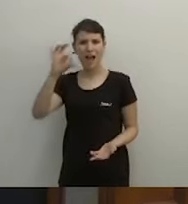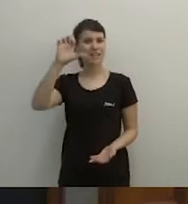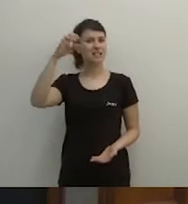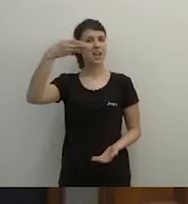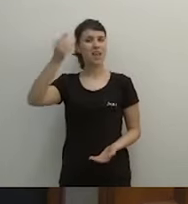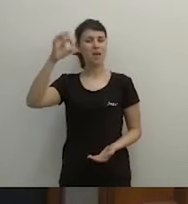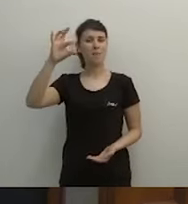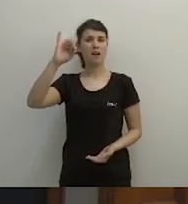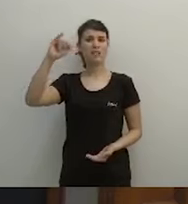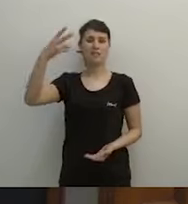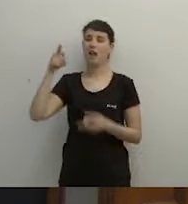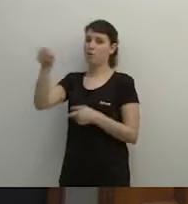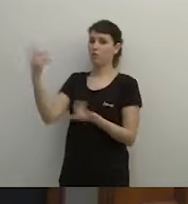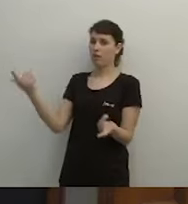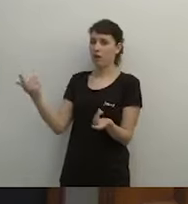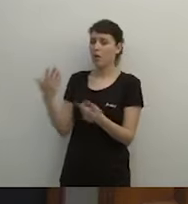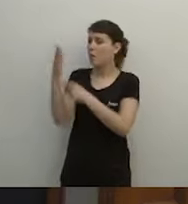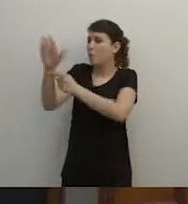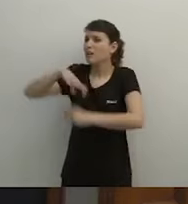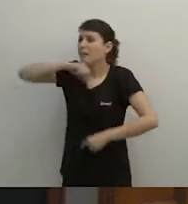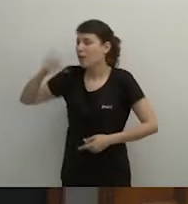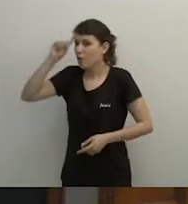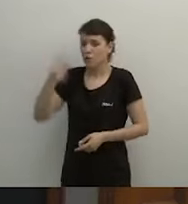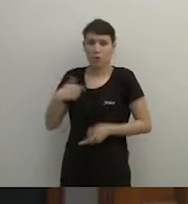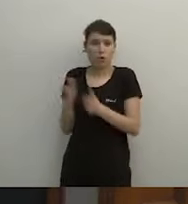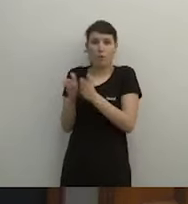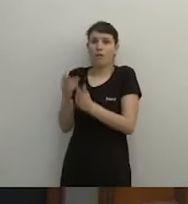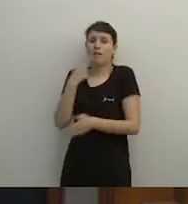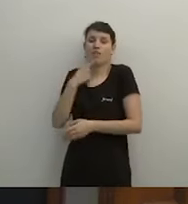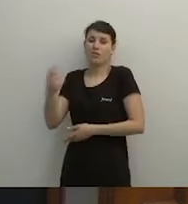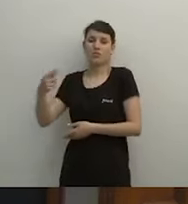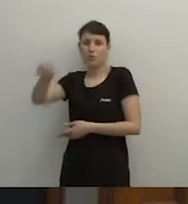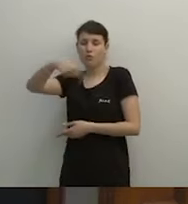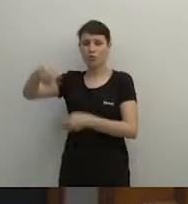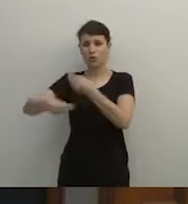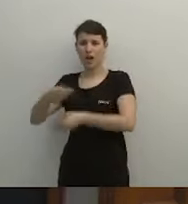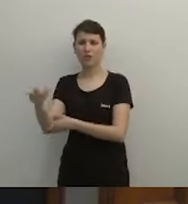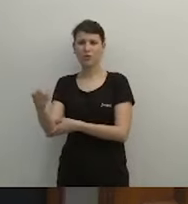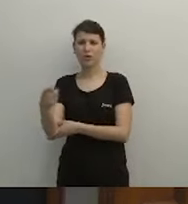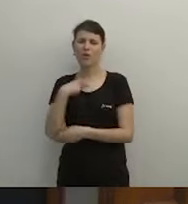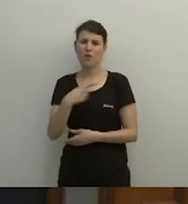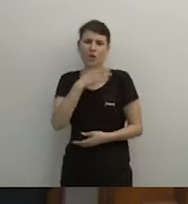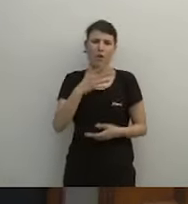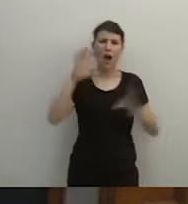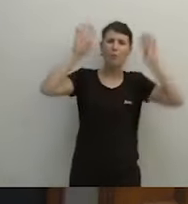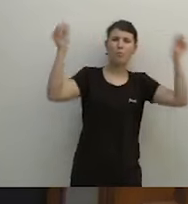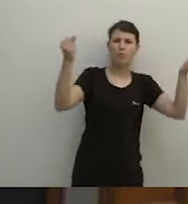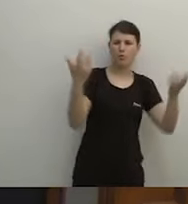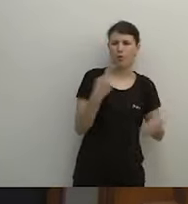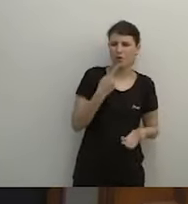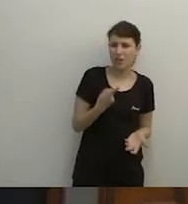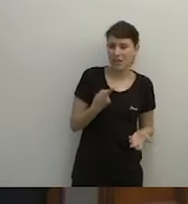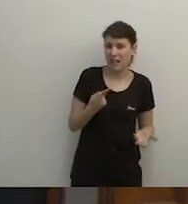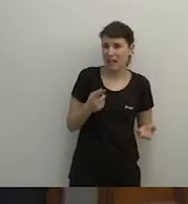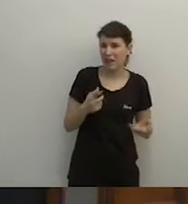vostè, no ho sé, l'ha proposat vostè, no ho segons els seus companys, vull dir, Bufón, no ho sé, Adrián, lo de Bufón